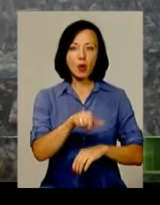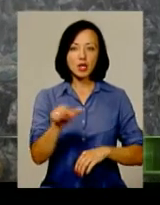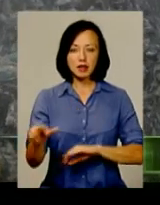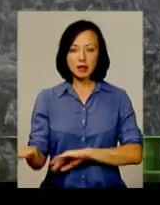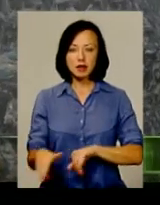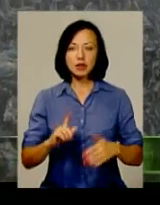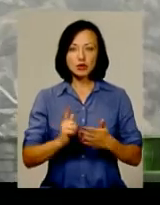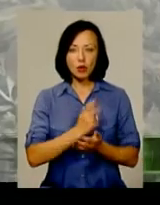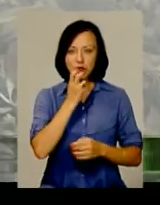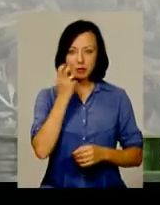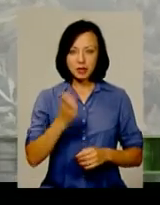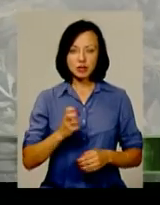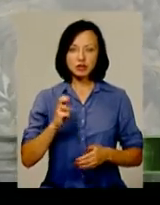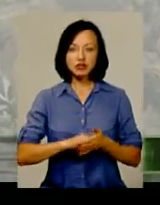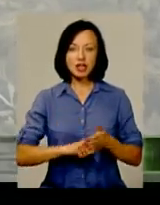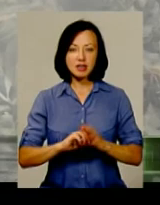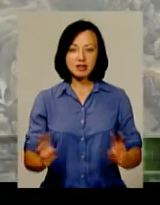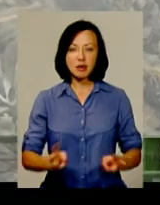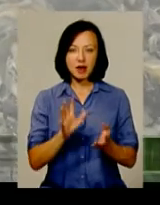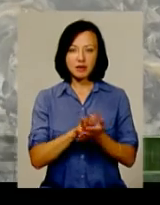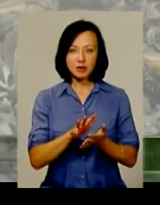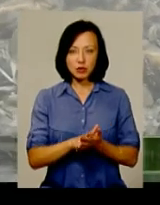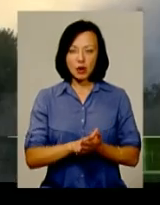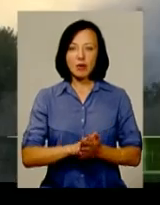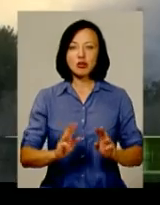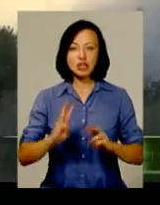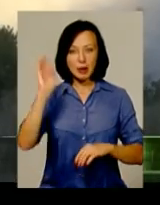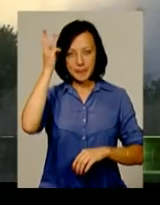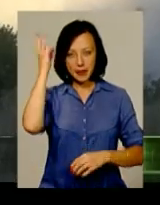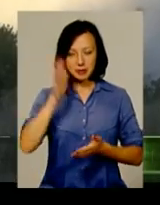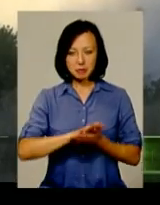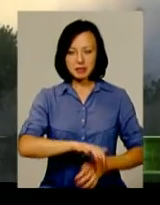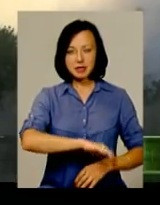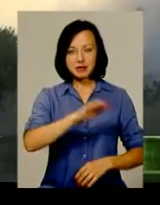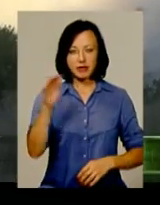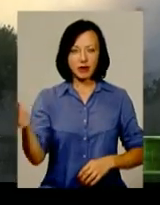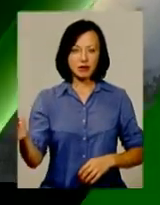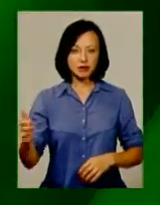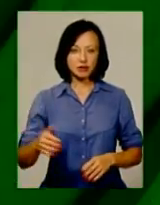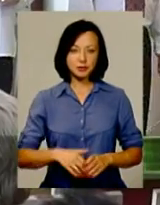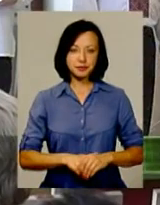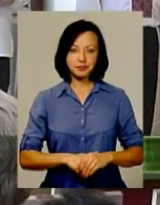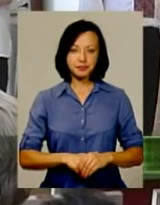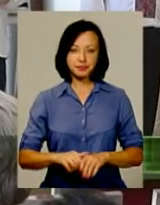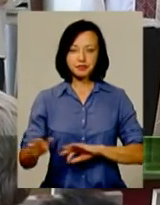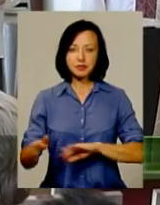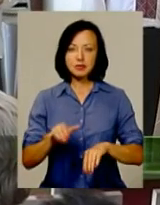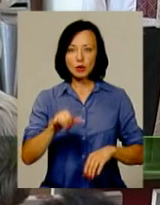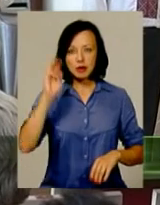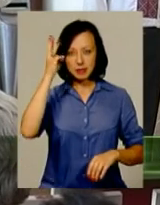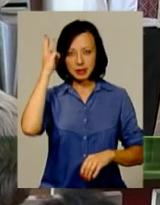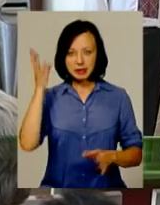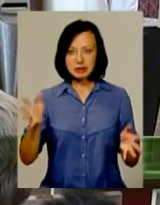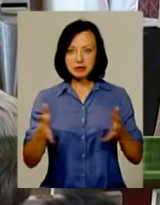І знову смердить. Через займання відходів сталася пожежа на хмельницькому сміттєзвалищі. У Хмельницькому